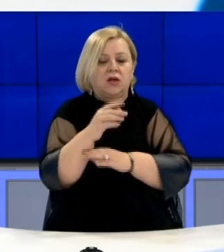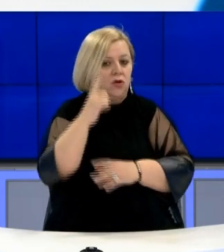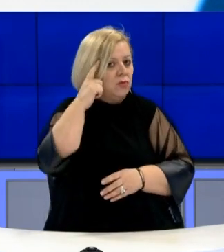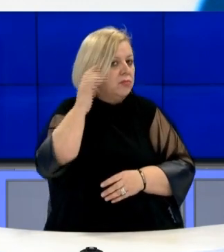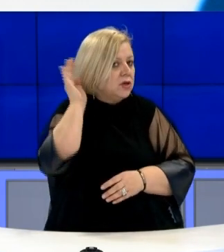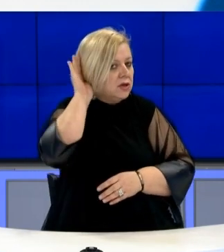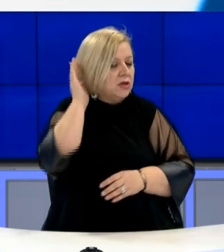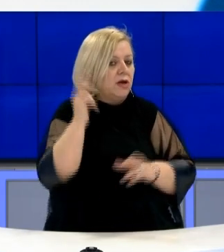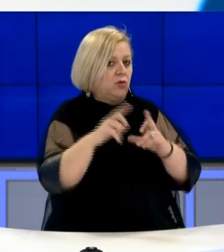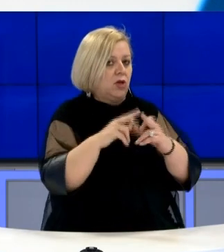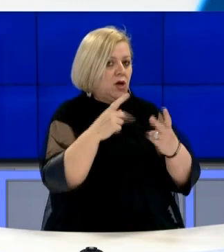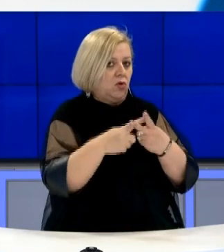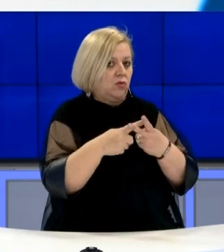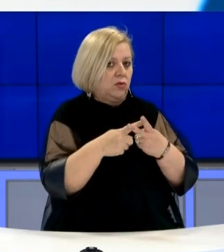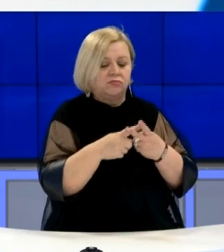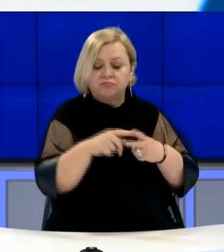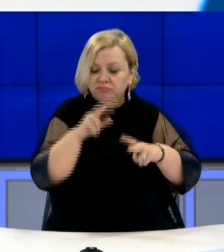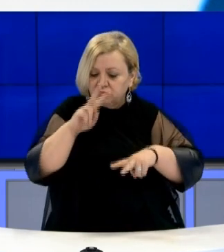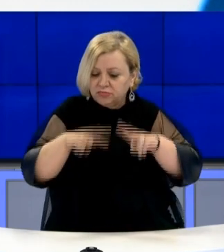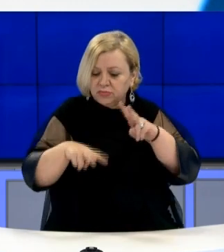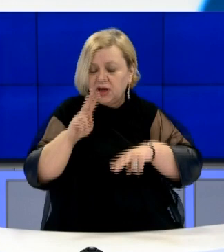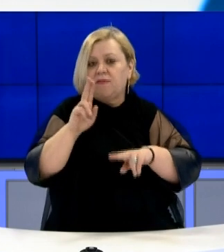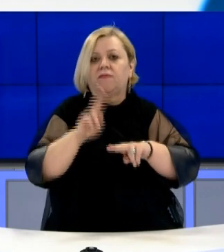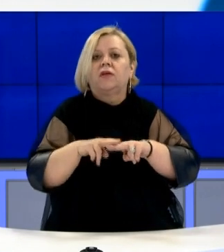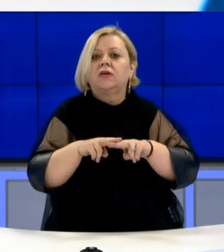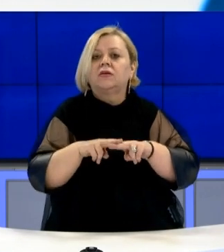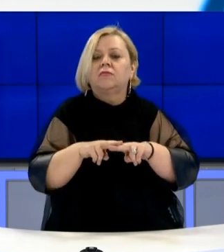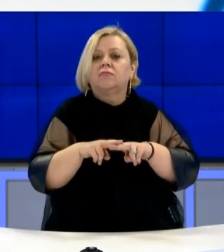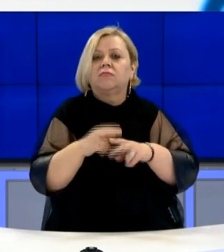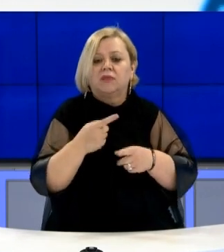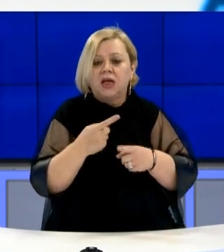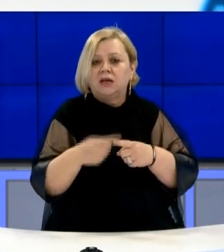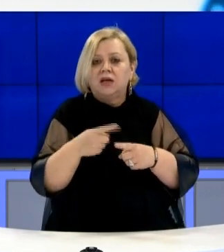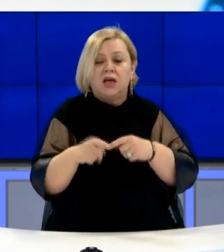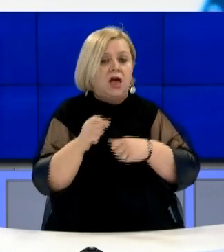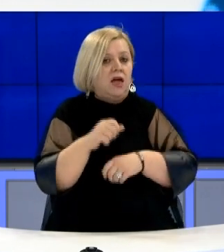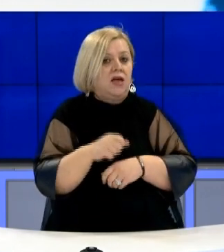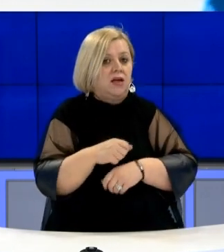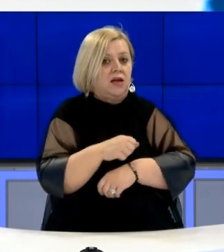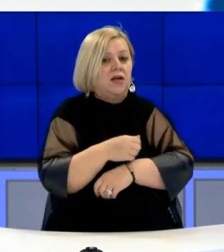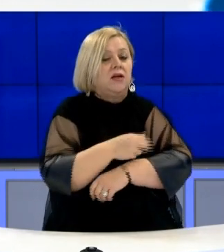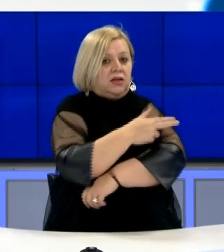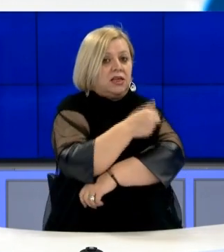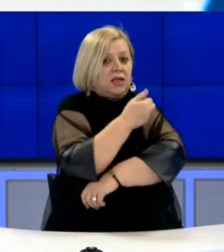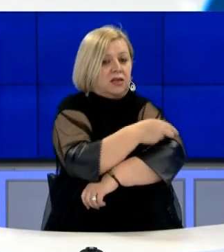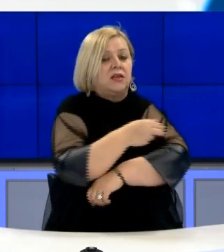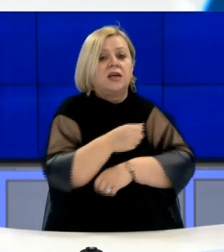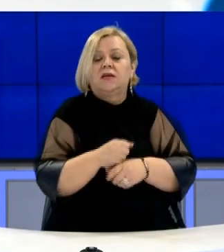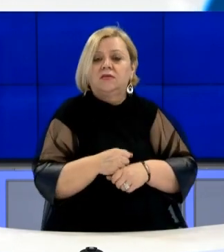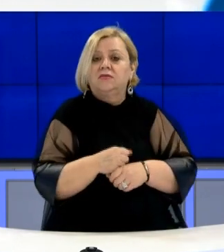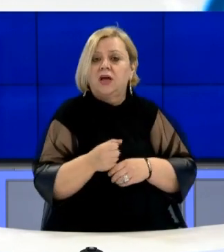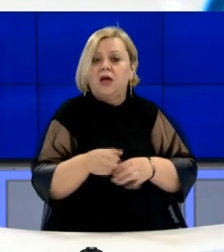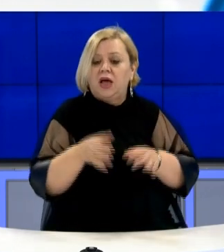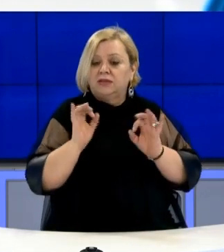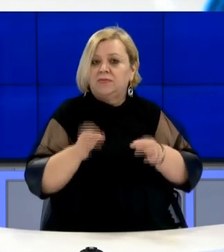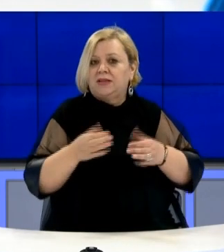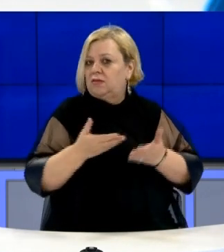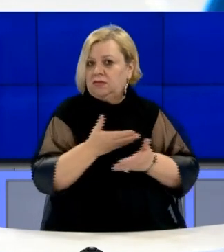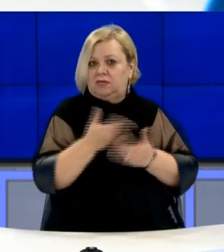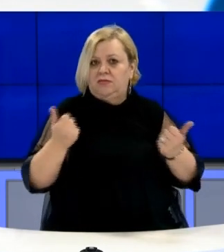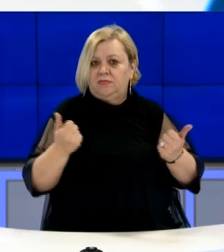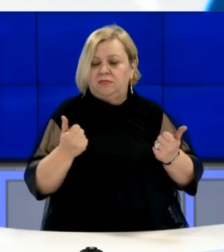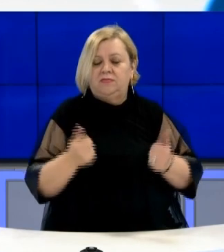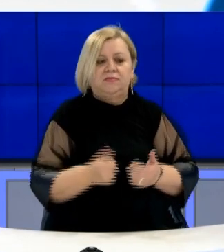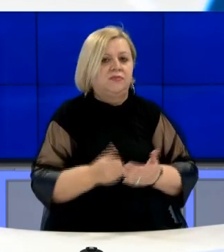në detyr, avdullahotit që të shyrtoj këtë vendim me ashtë sujetimin se klinikat nuk kanë kapacitetit teknike e asë specialistë për një gjëtë të